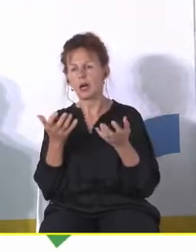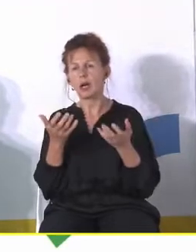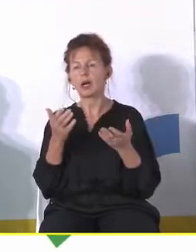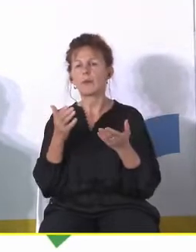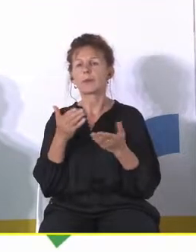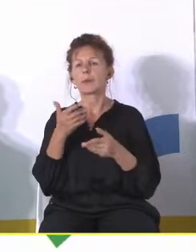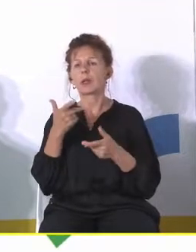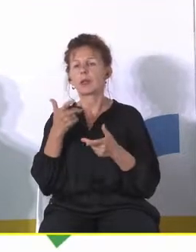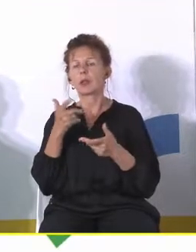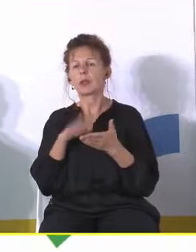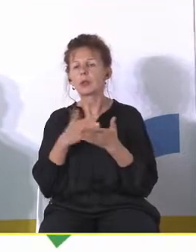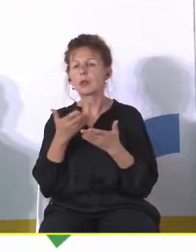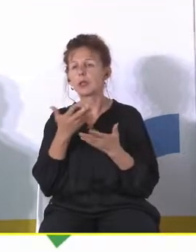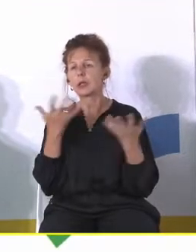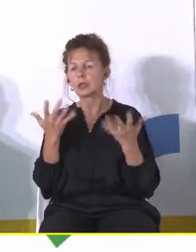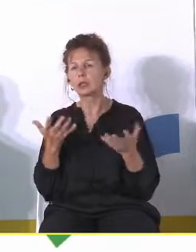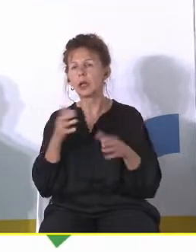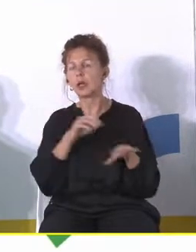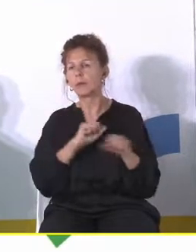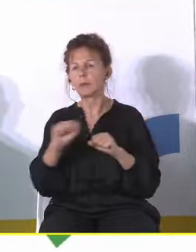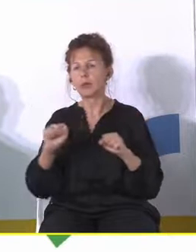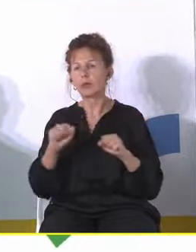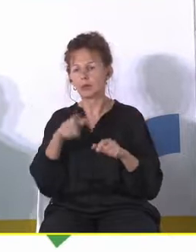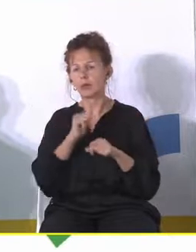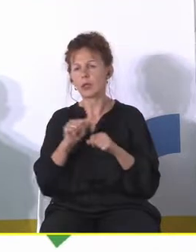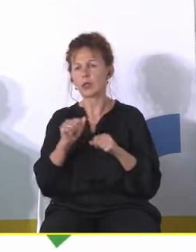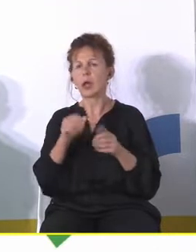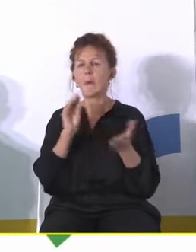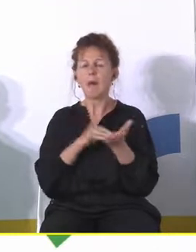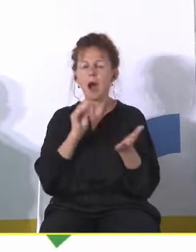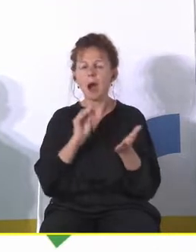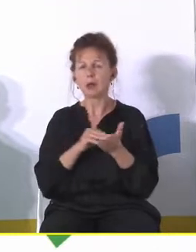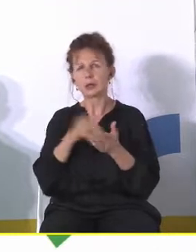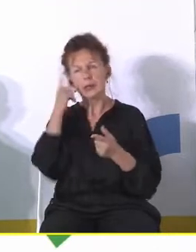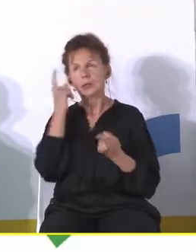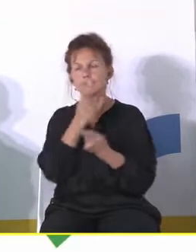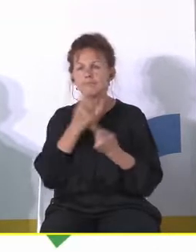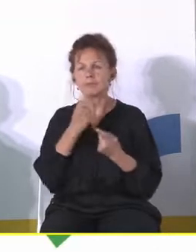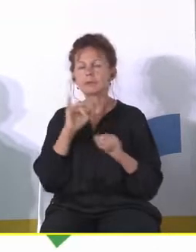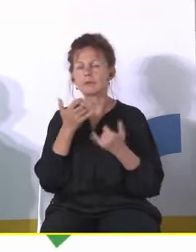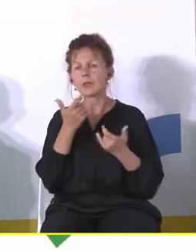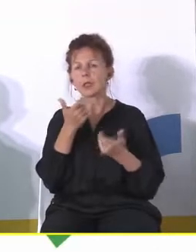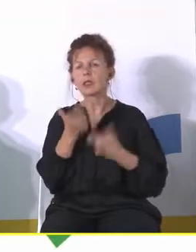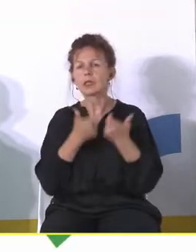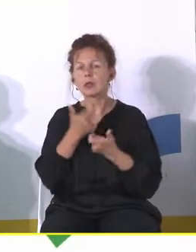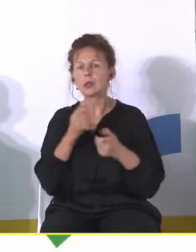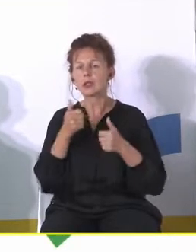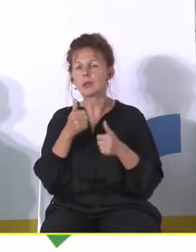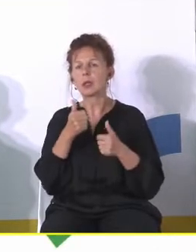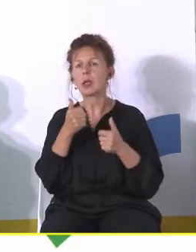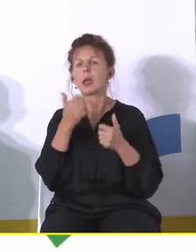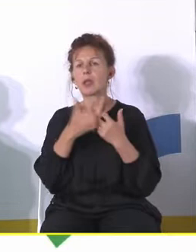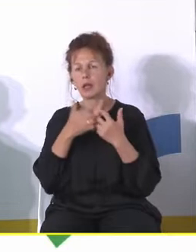ideologicznym, ideowym powiedzmy. Raczej w większości przypadków to są czysto pragmatyczne, niemalże kalkulacje. Więc pytanie, jak to zrobić, żeby ten bilans